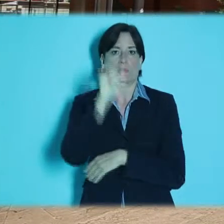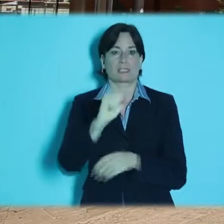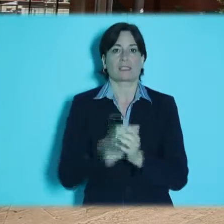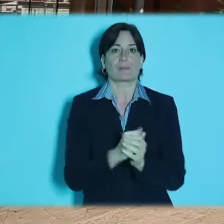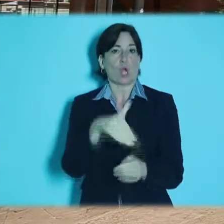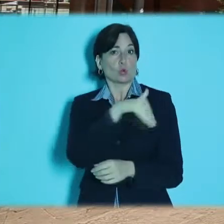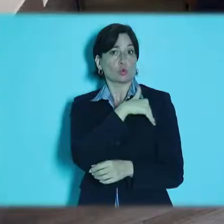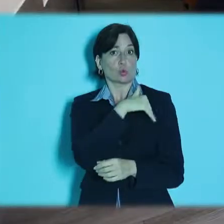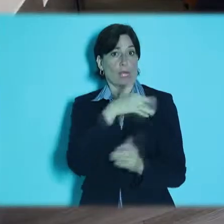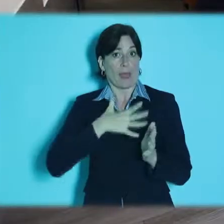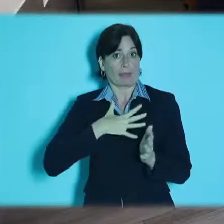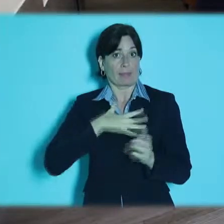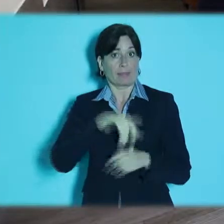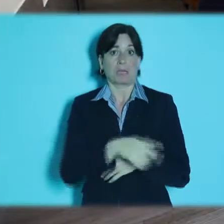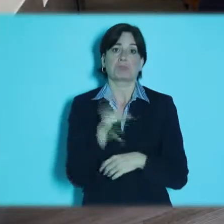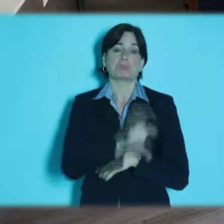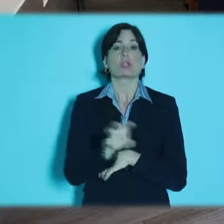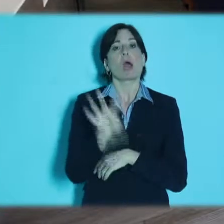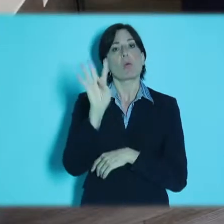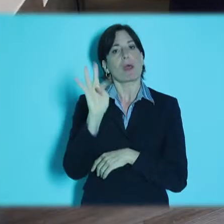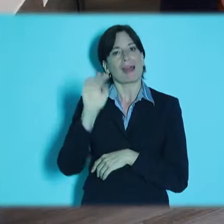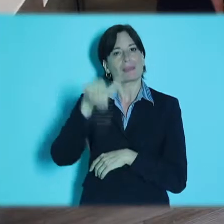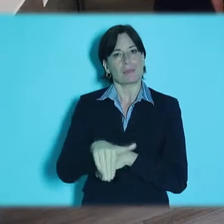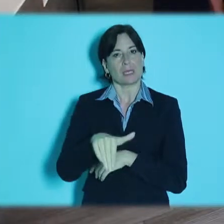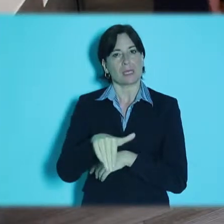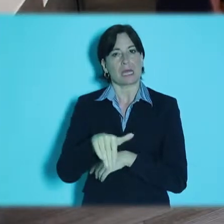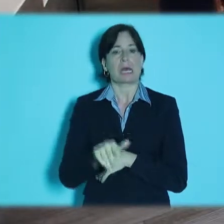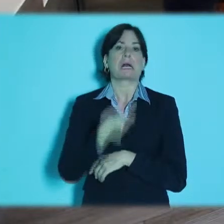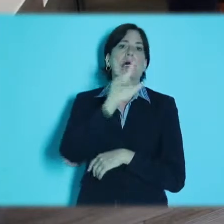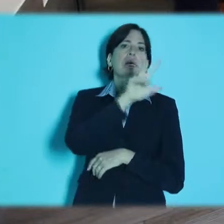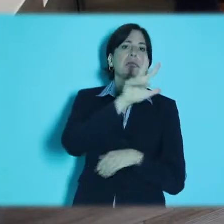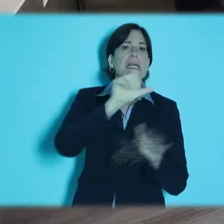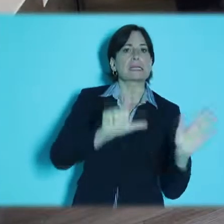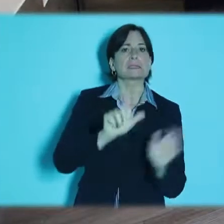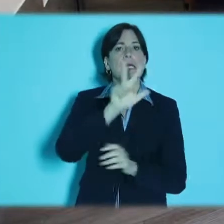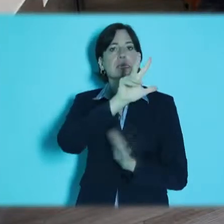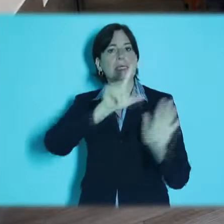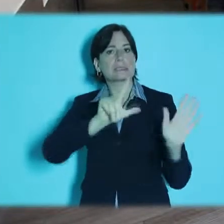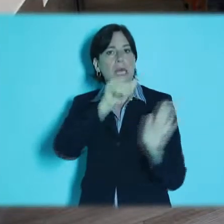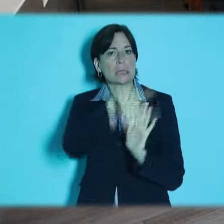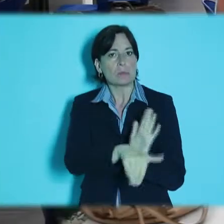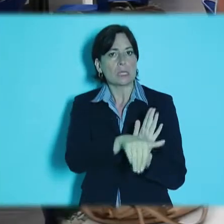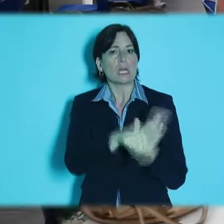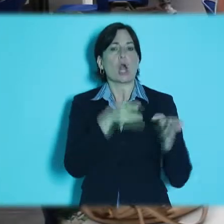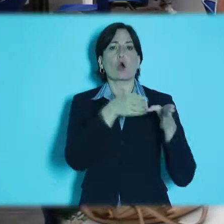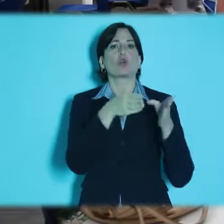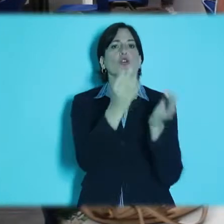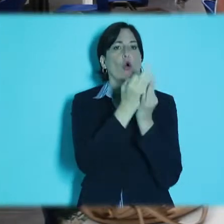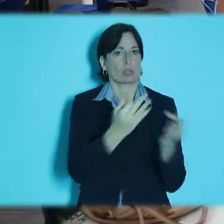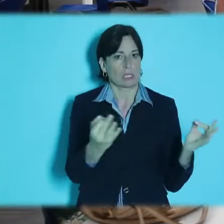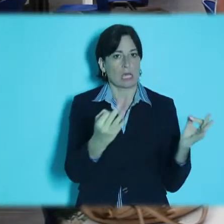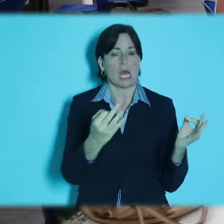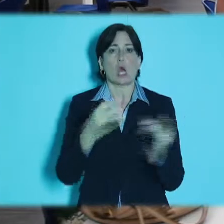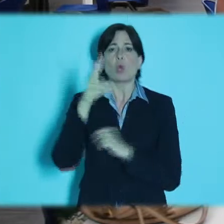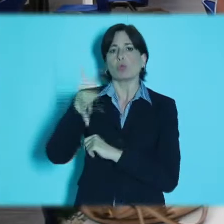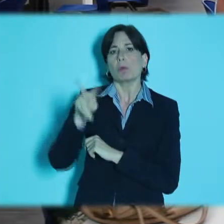sono stati attivati. I nostri studenti ormai sono circa 40 mila, di cui tra 36 e 37 mila nei